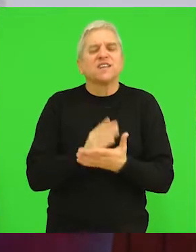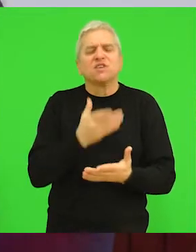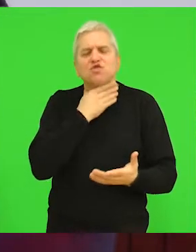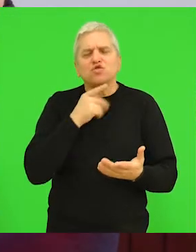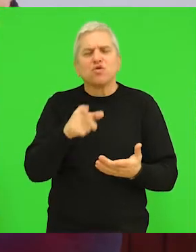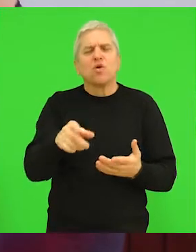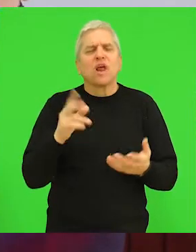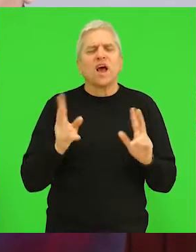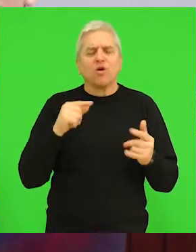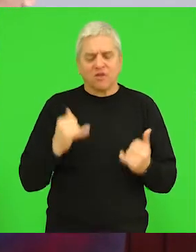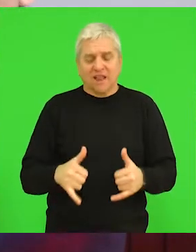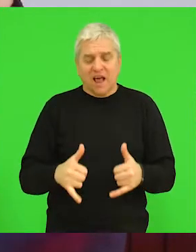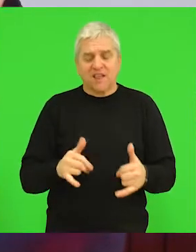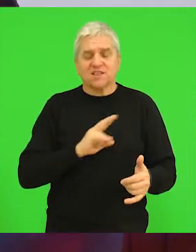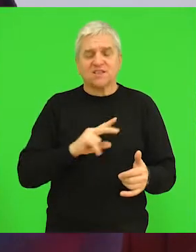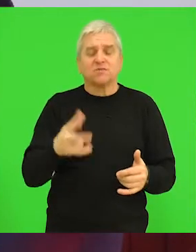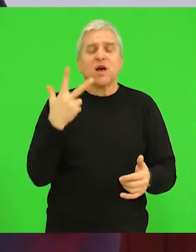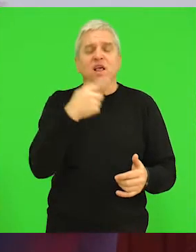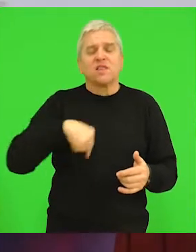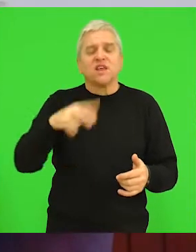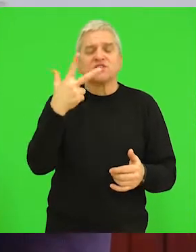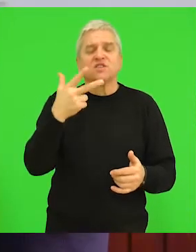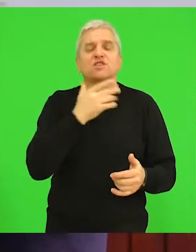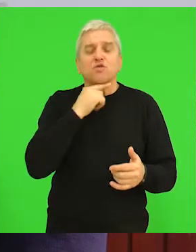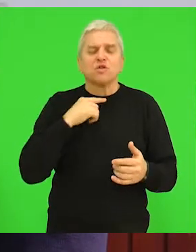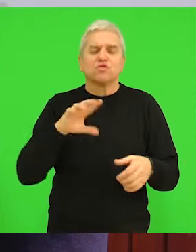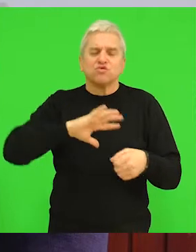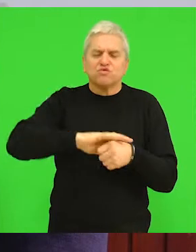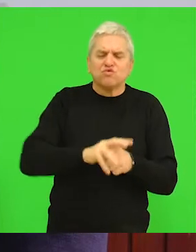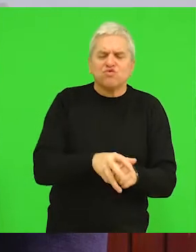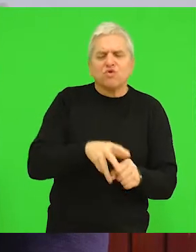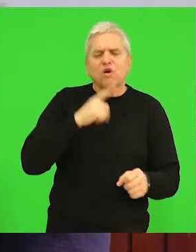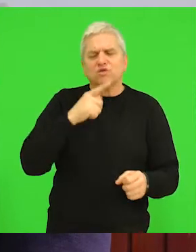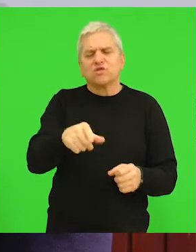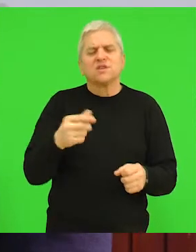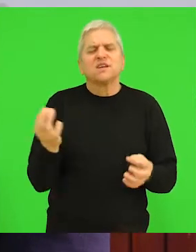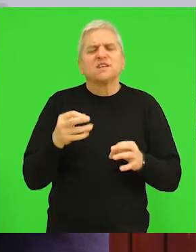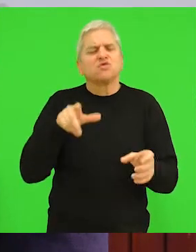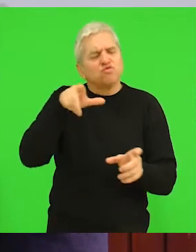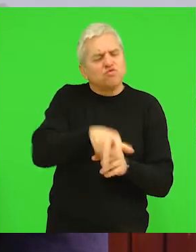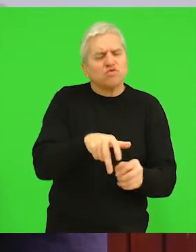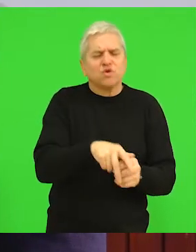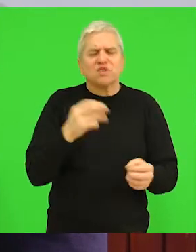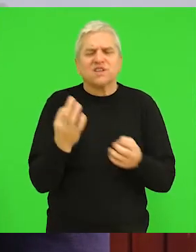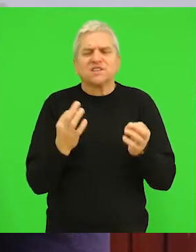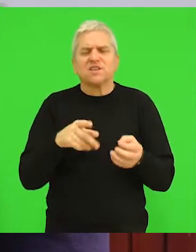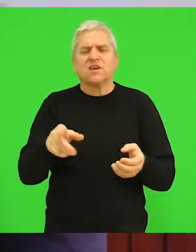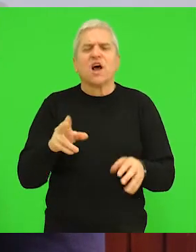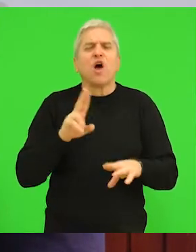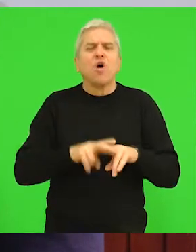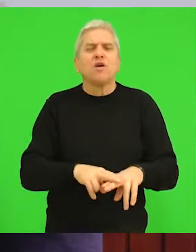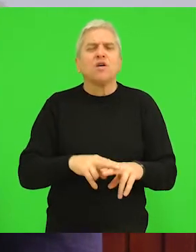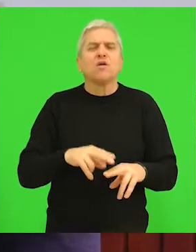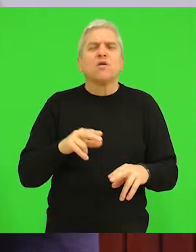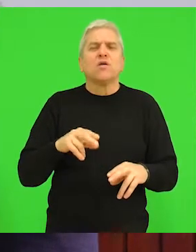uspostavljena, naše tri škole su ugrožene. Ugrožene su iz razloga što na